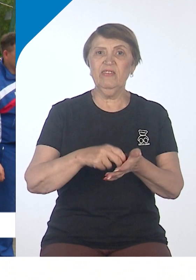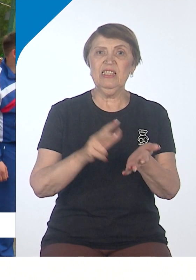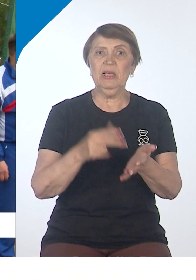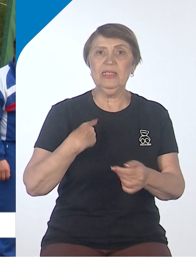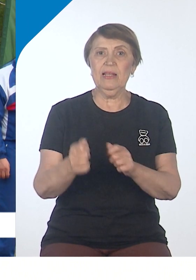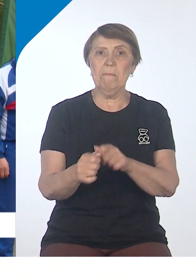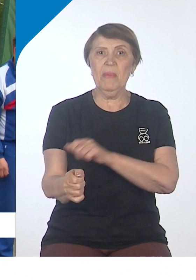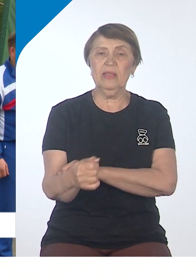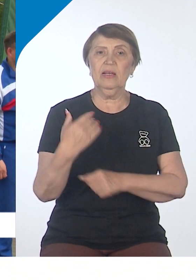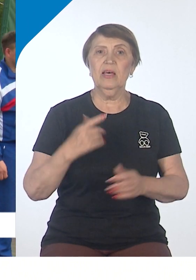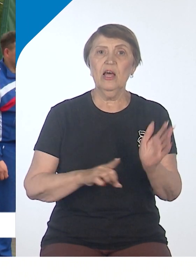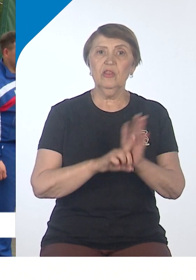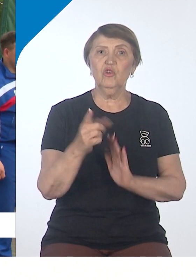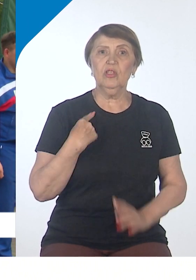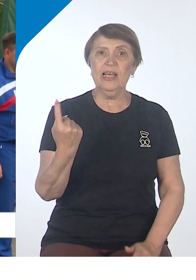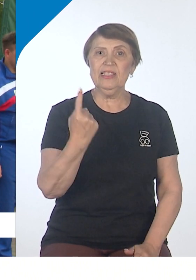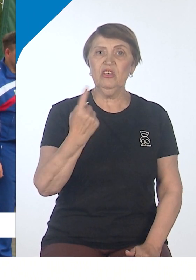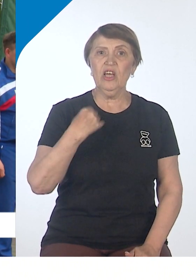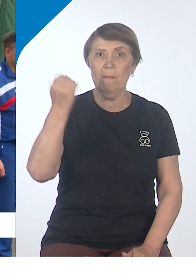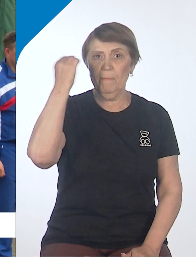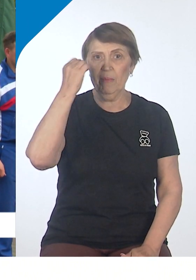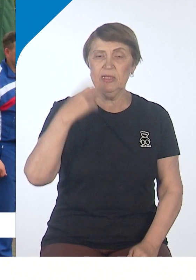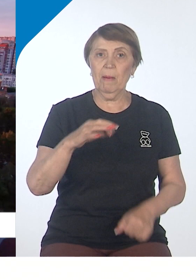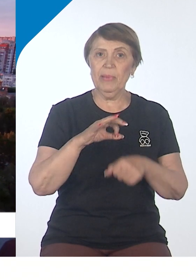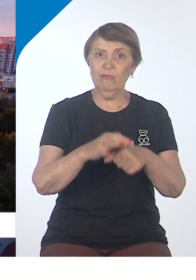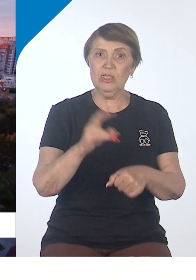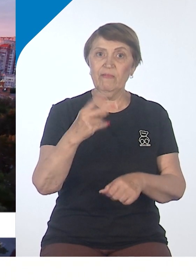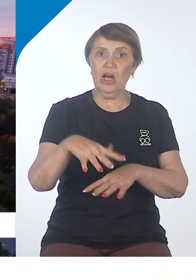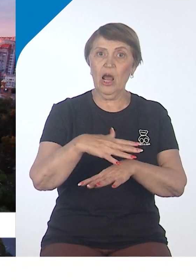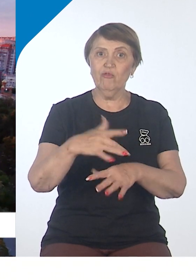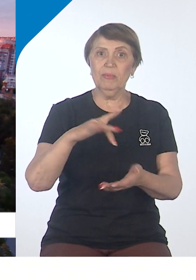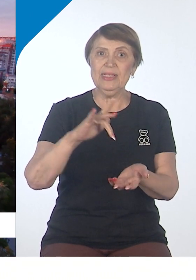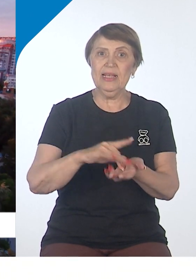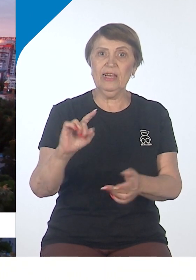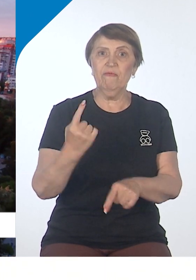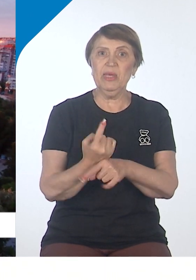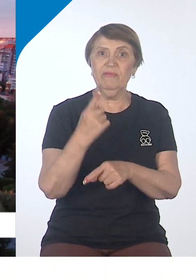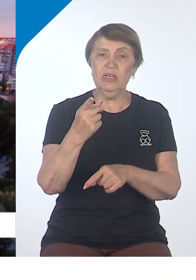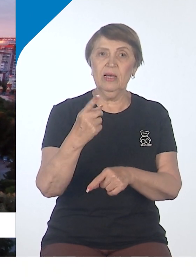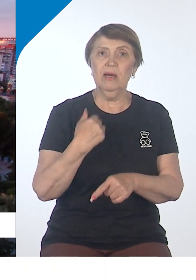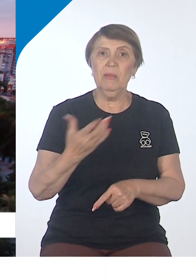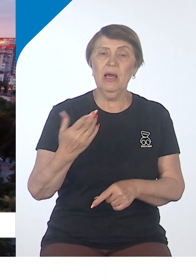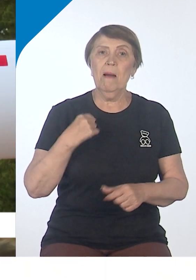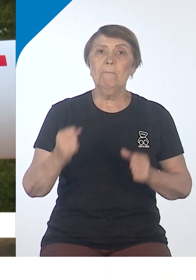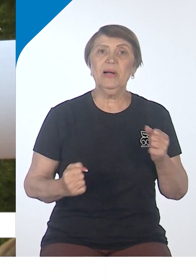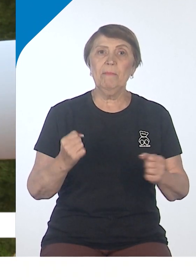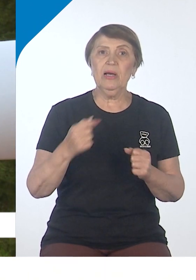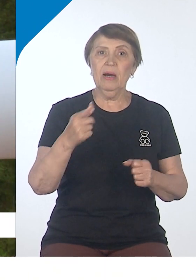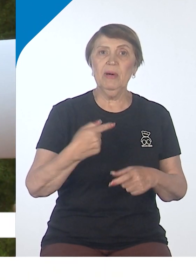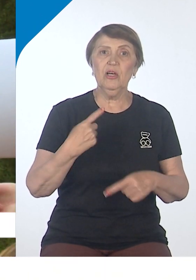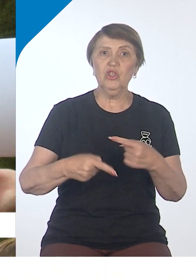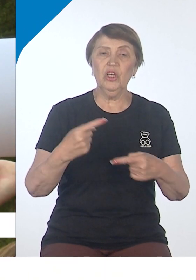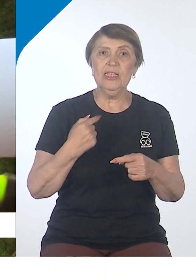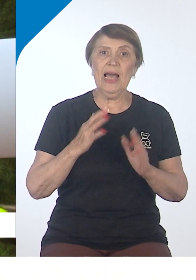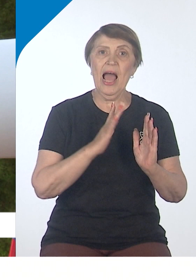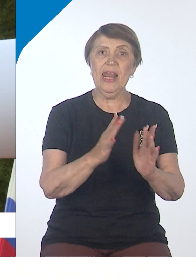патриотический забег свеча памяти проводится в Краевом центре впервые. Наш старт начинается на центральной набережной. Мы пробегаем через аллею памяти